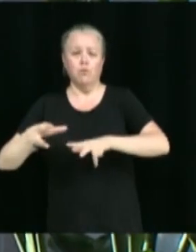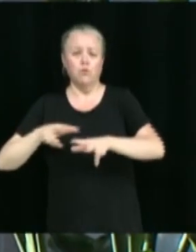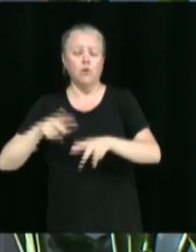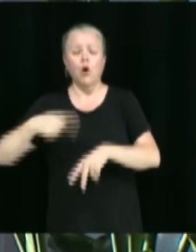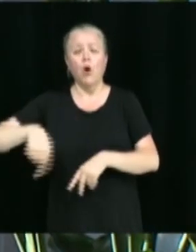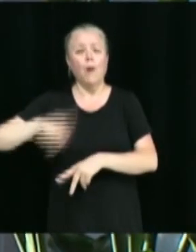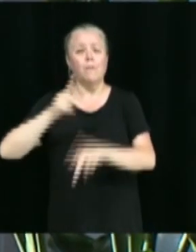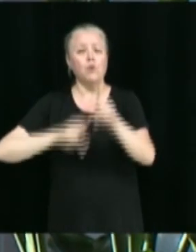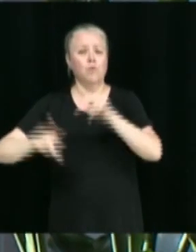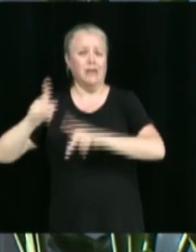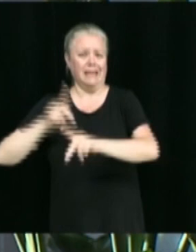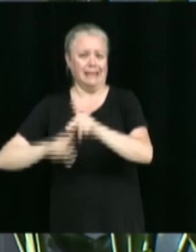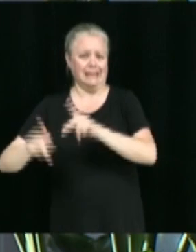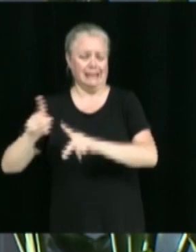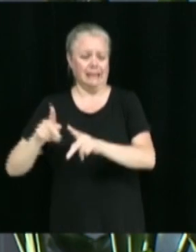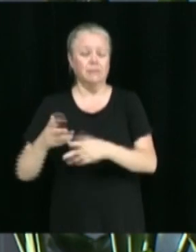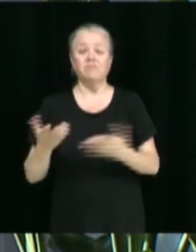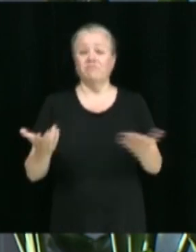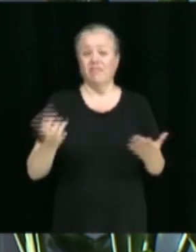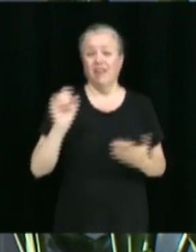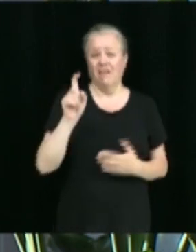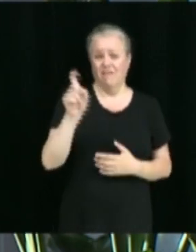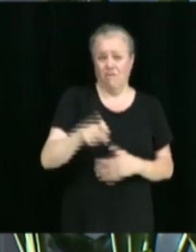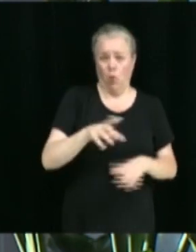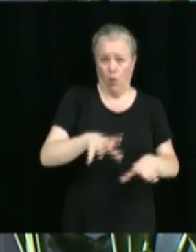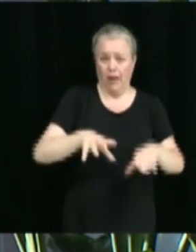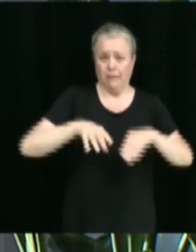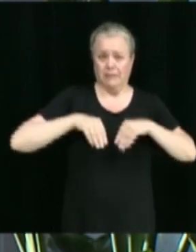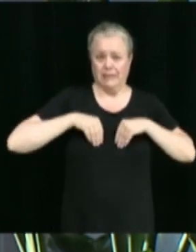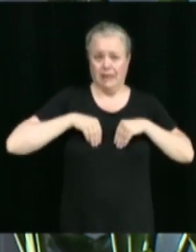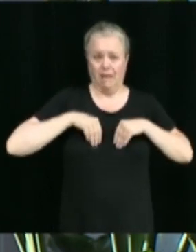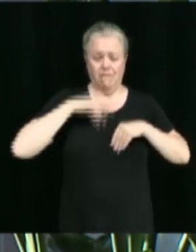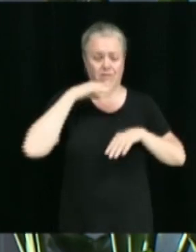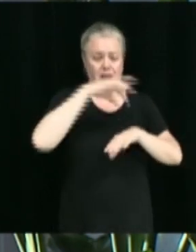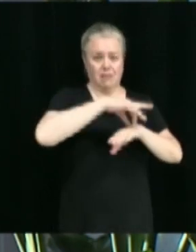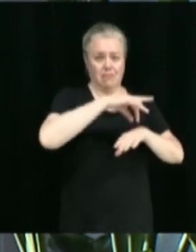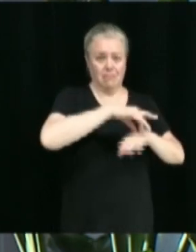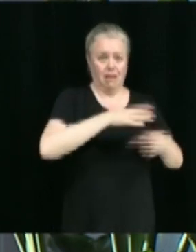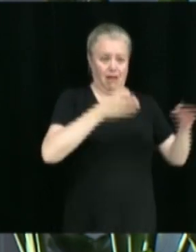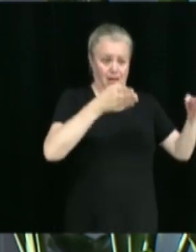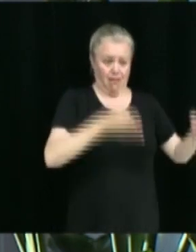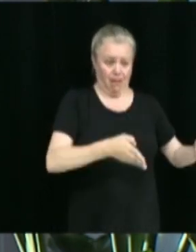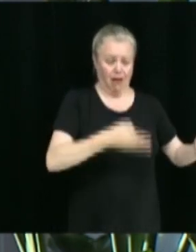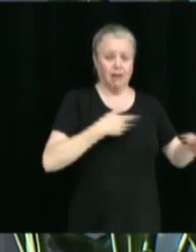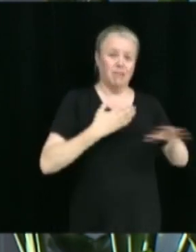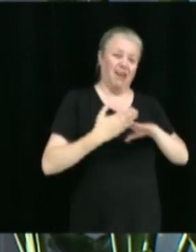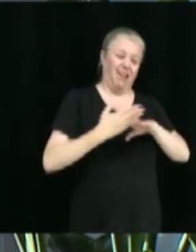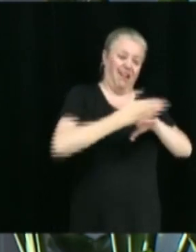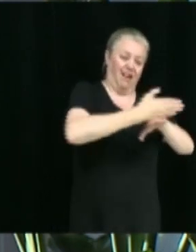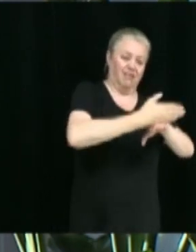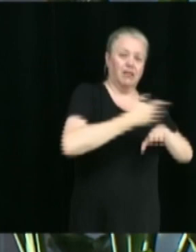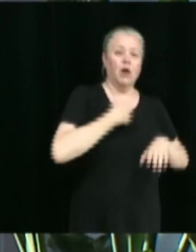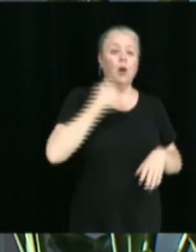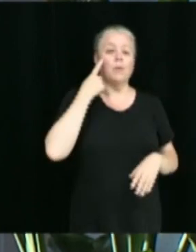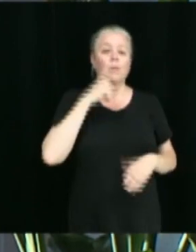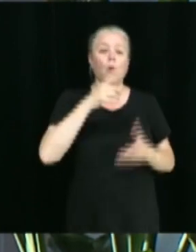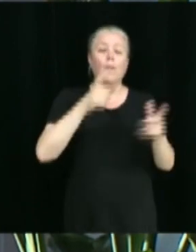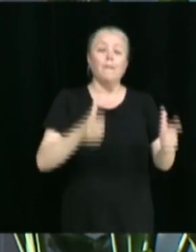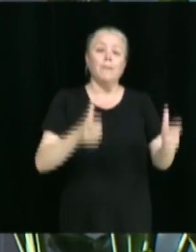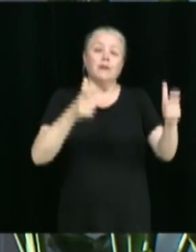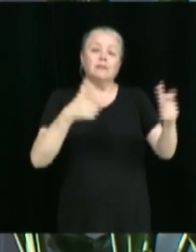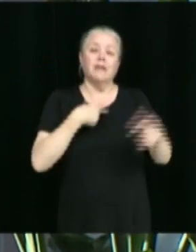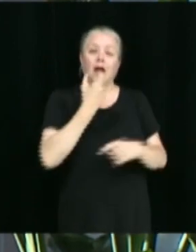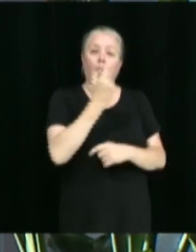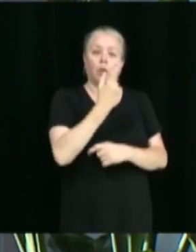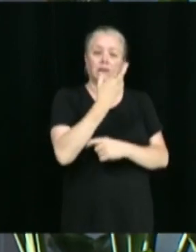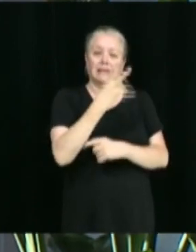'accepter une servitude de maintien en état d'empiétement afin de permettre au bâtiment situé au 11 17 rue de la gare, appartenant à la